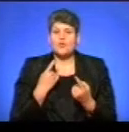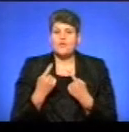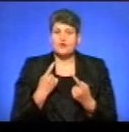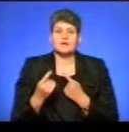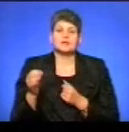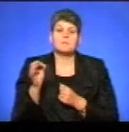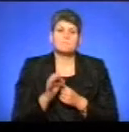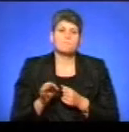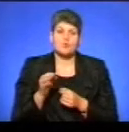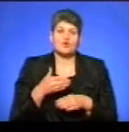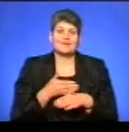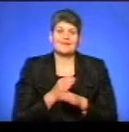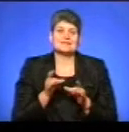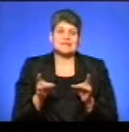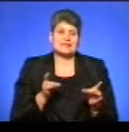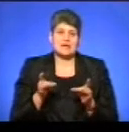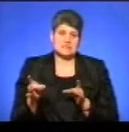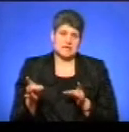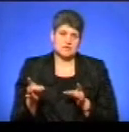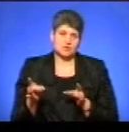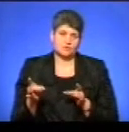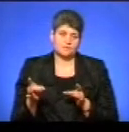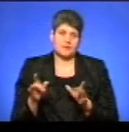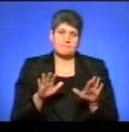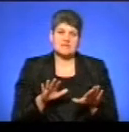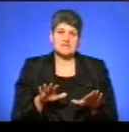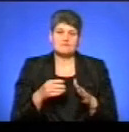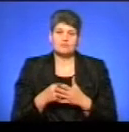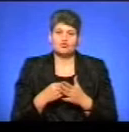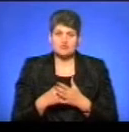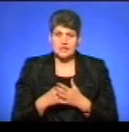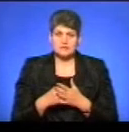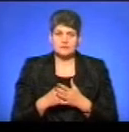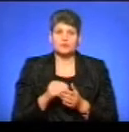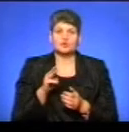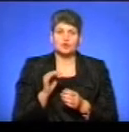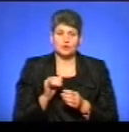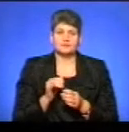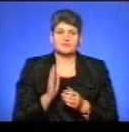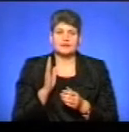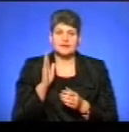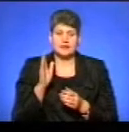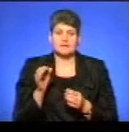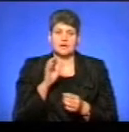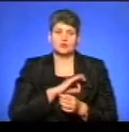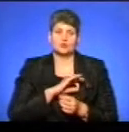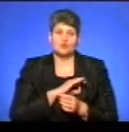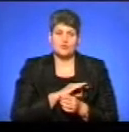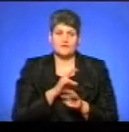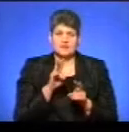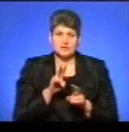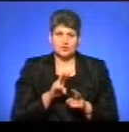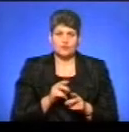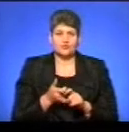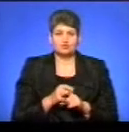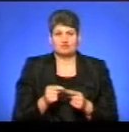децентралізацію місцевих бюджетів, то динаміка доходів відсідковується